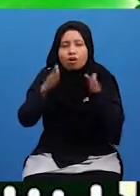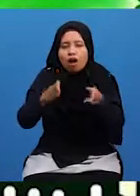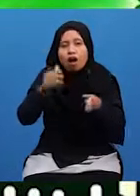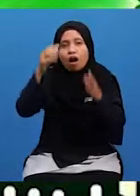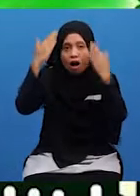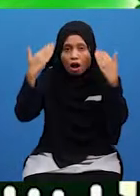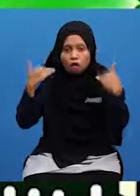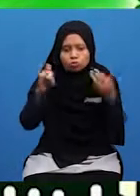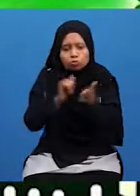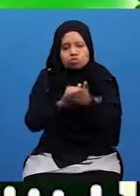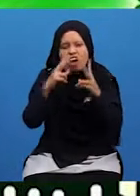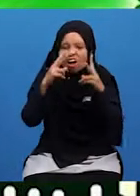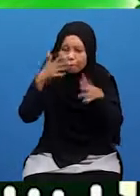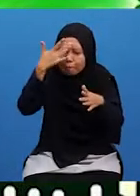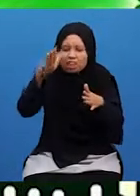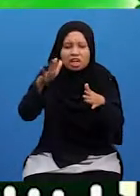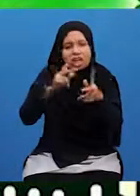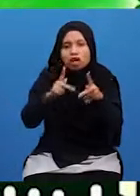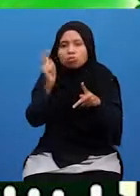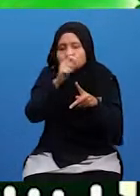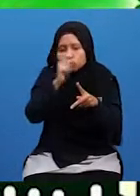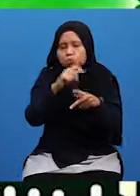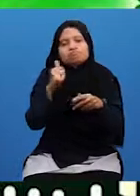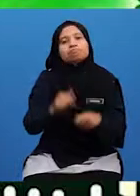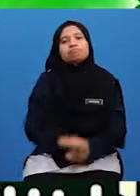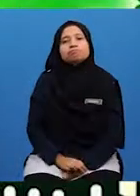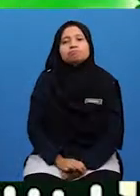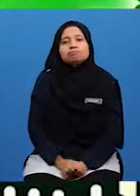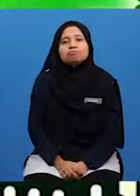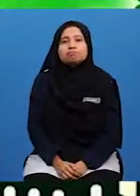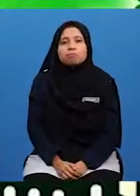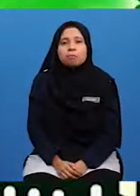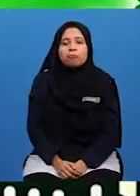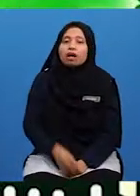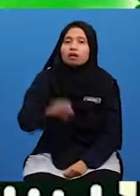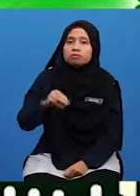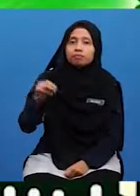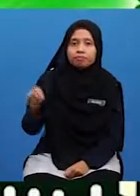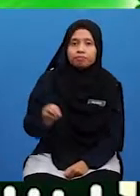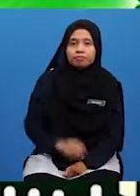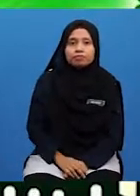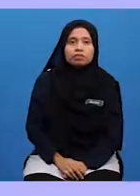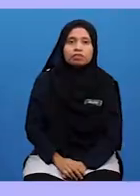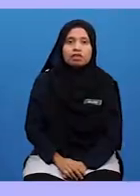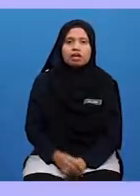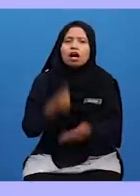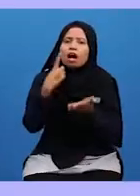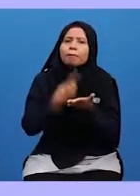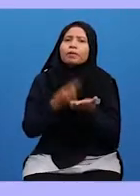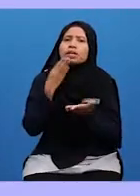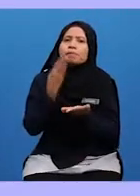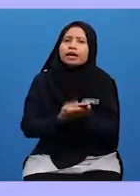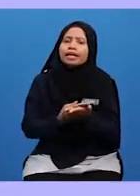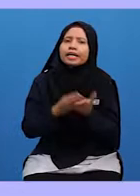Sekiranya Menipu Astagfirullahalazim Murid-murid Apa